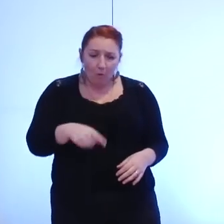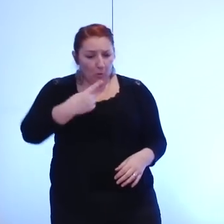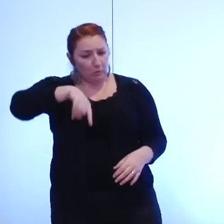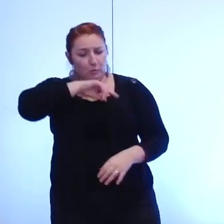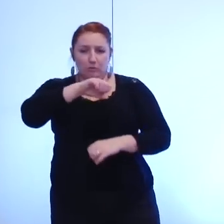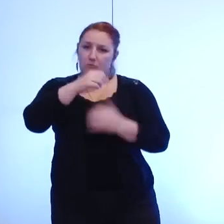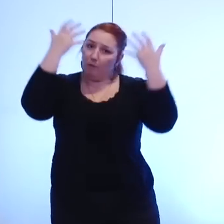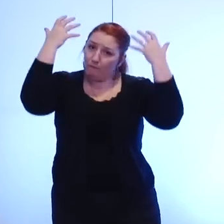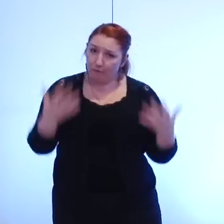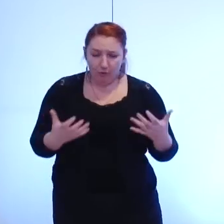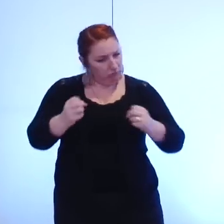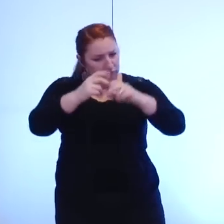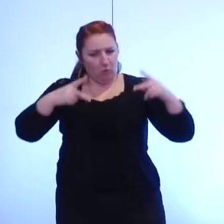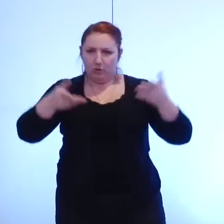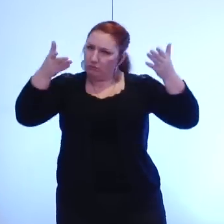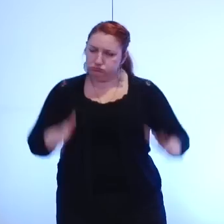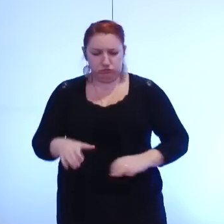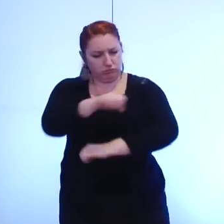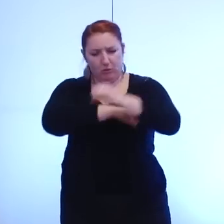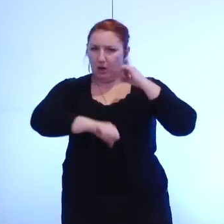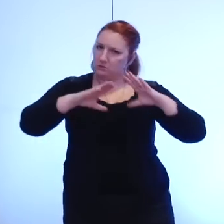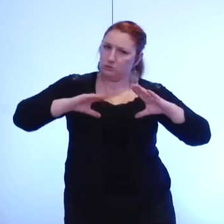garantir voilà l'objectif de l'amendement